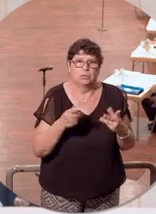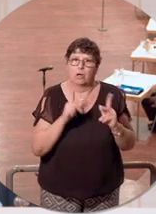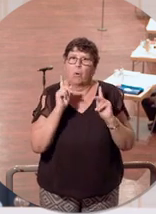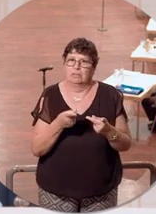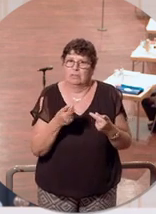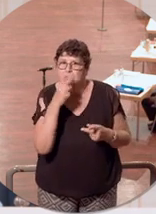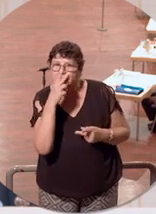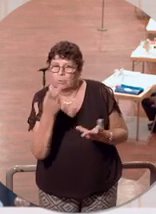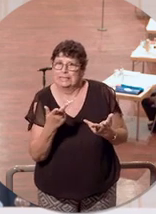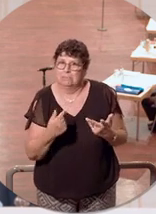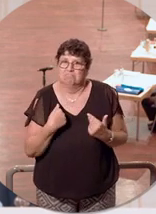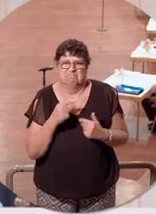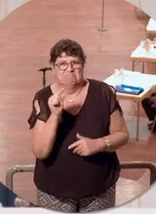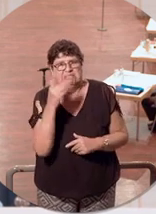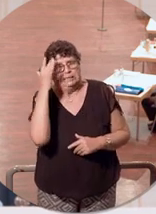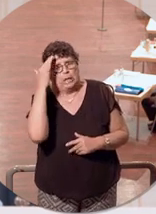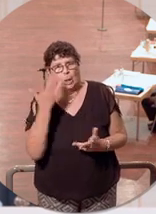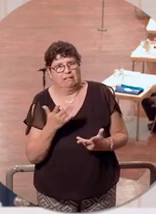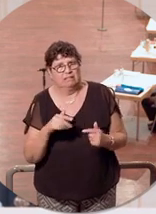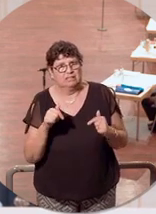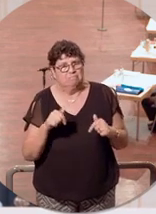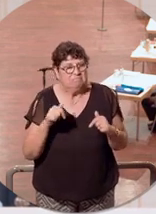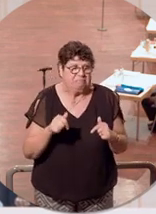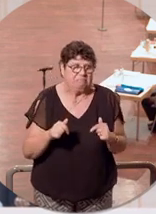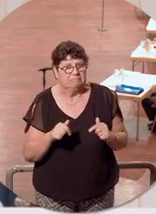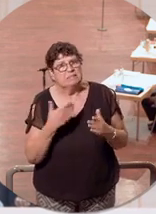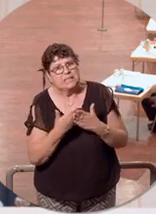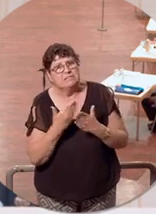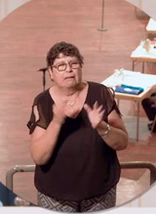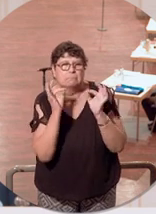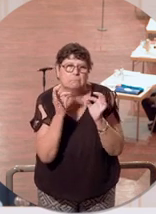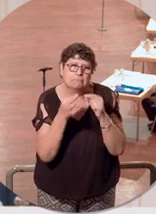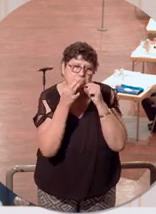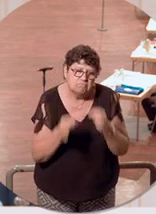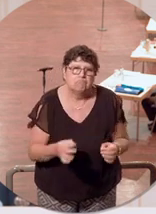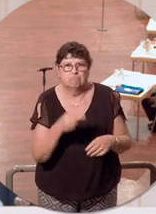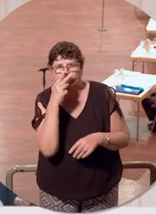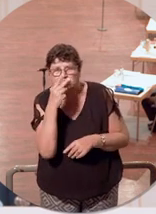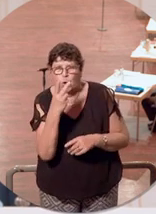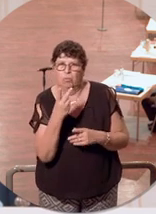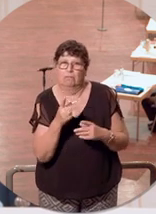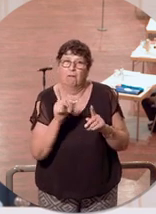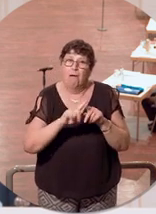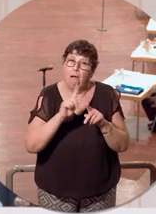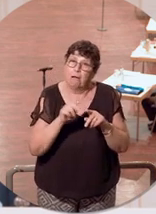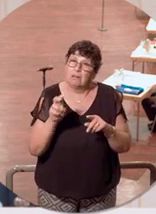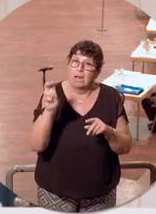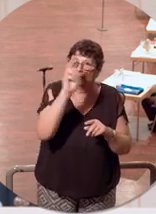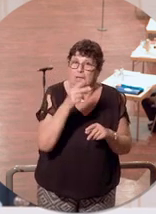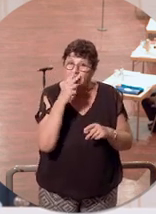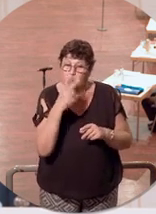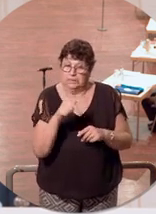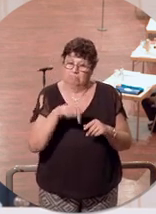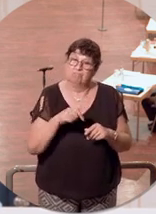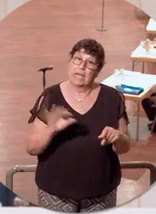Da macht mir das schon ein bisschen Sorge und deswegen muss man auch genau hinschauen, was passiert in anderen Teilen der Erde. Im Saarland verfügt ein